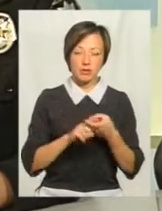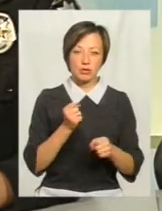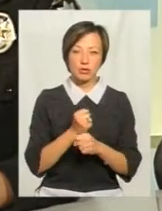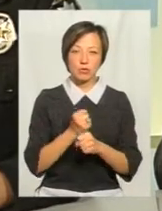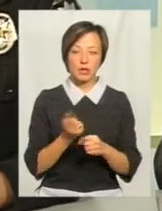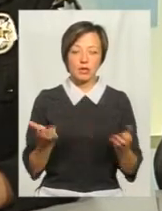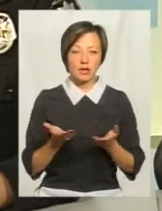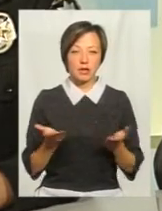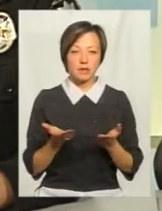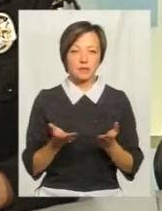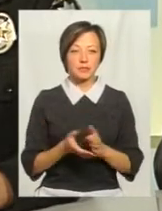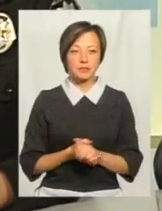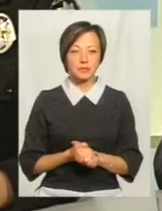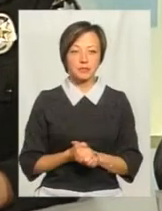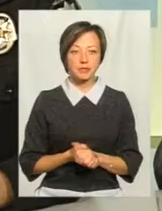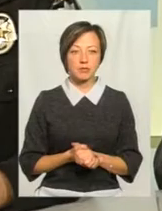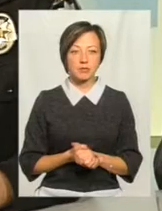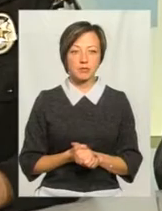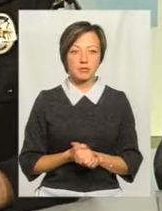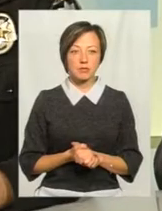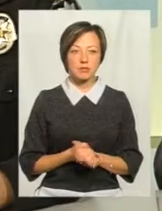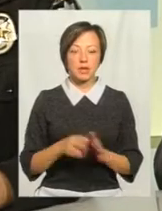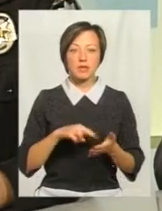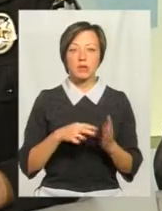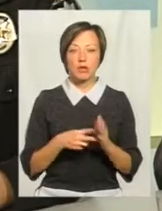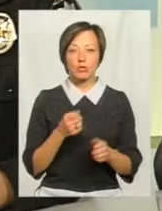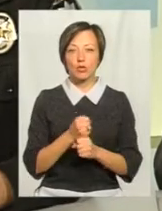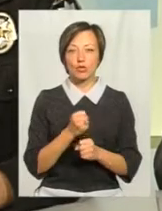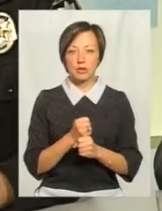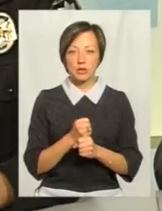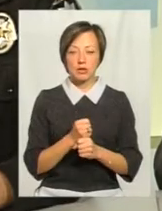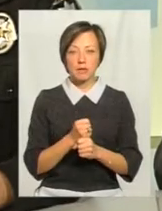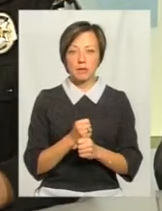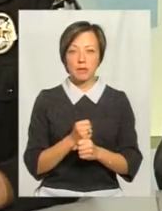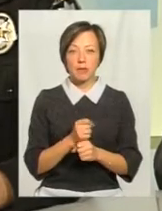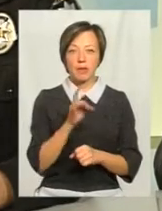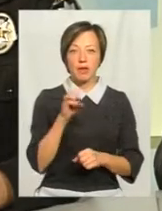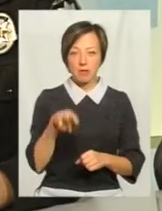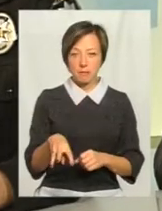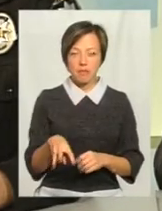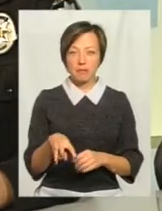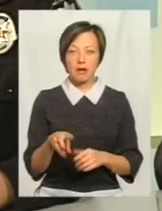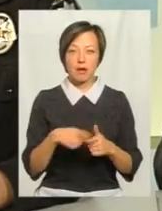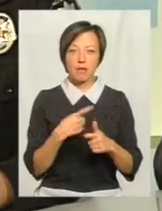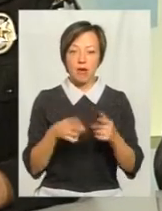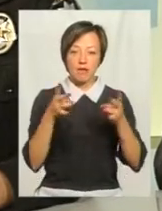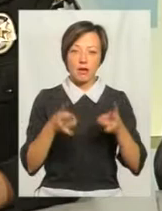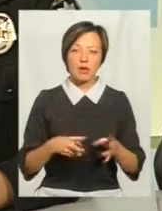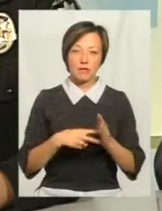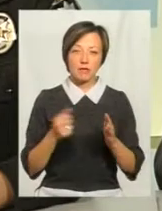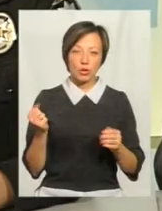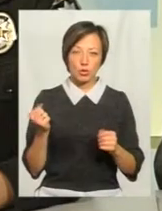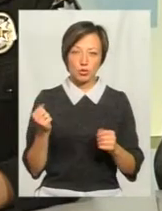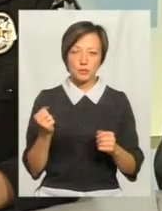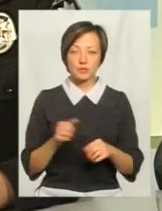скажімо, запланованих робіт ремом, або аварійне відключення.